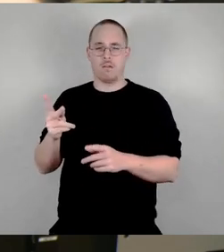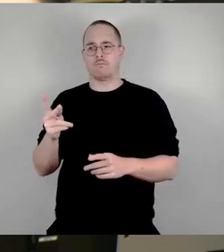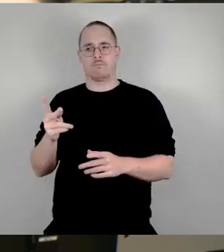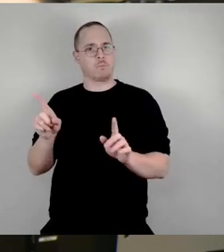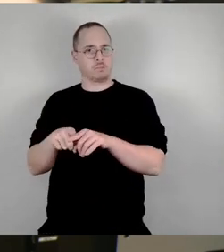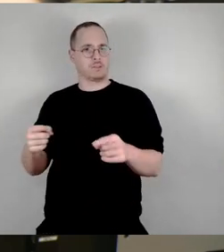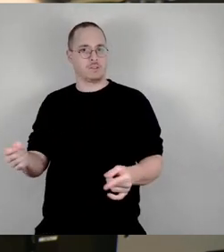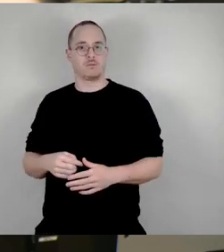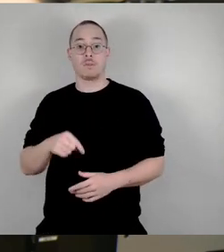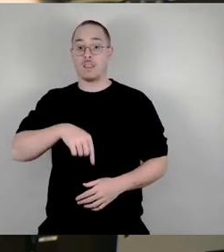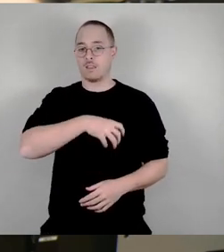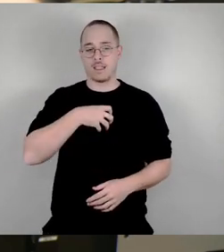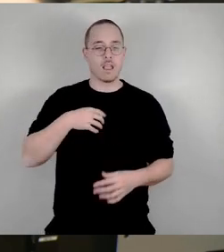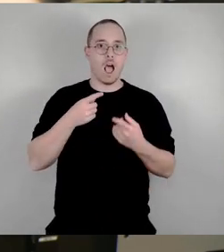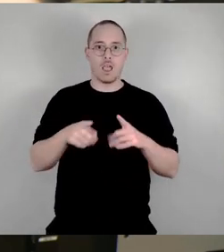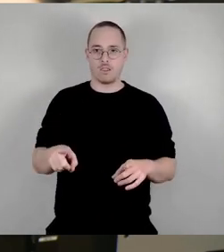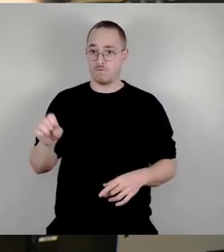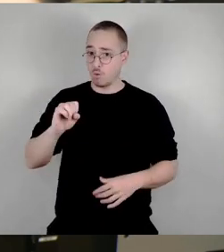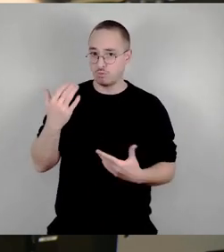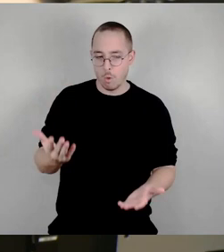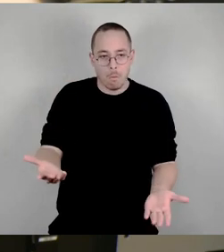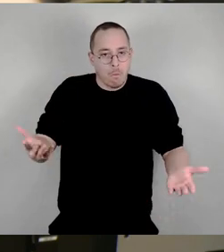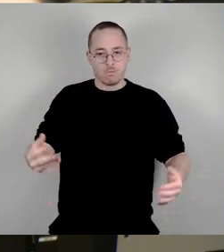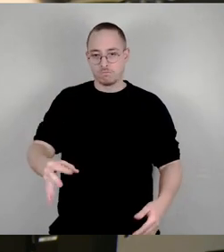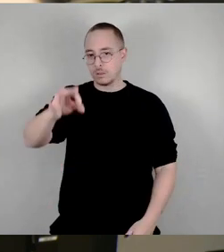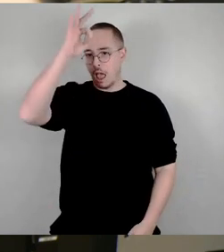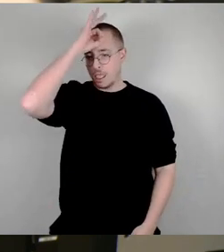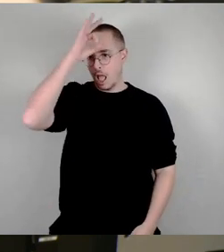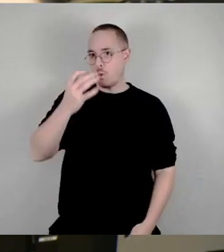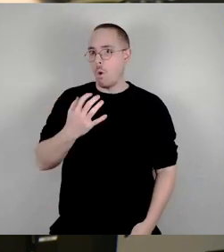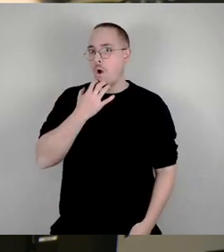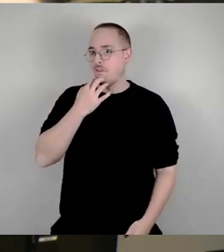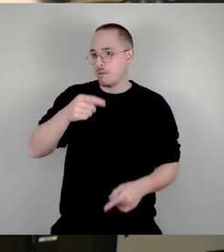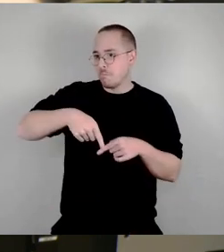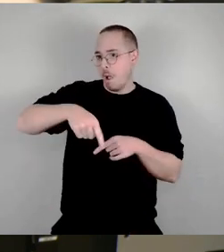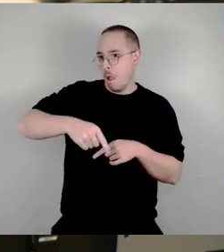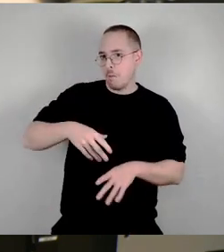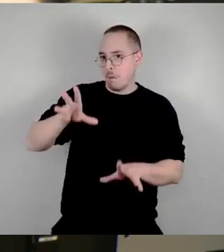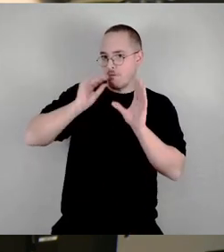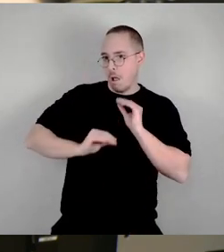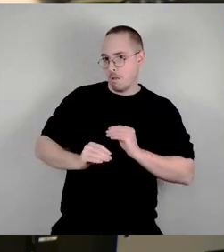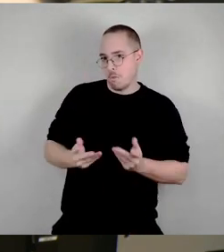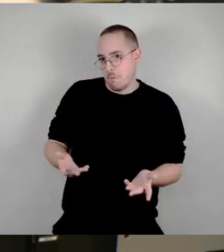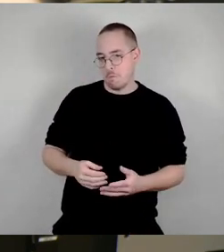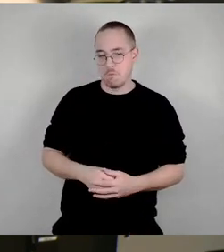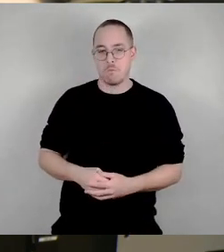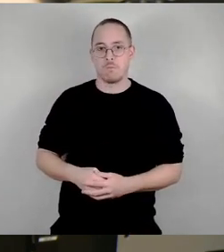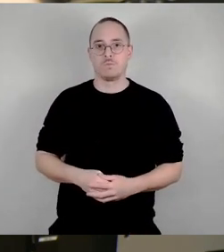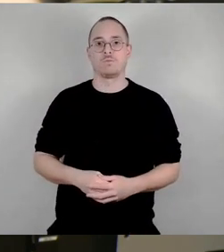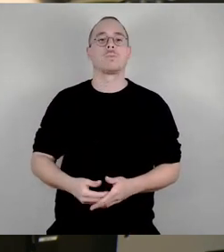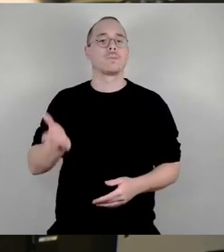Man weiß nicht warum, aber wir werden das irgendwann noch erfahren, denke ich mal. Jedenfalls hatten wir damals schon im Januar 2021